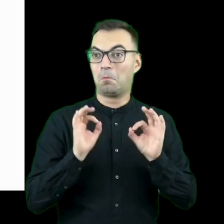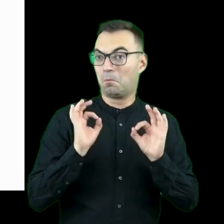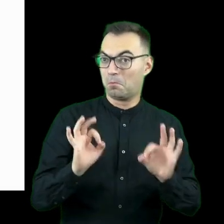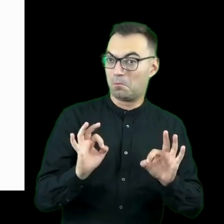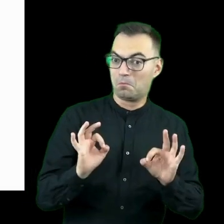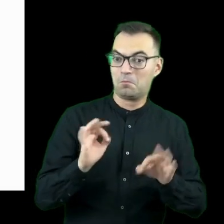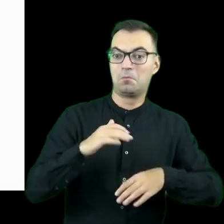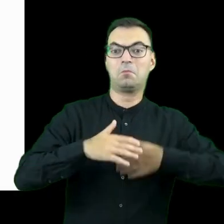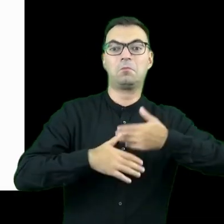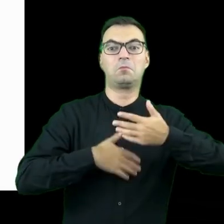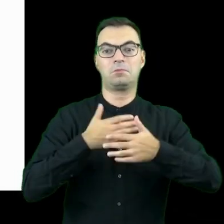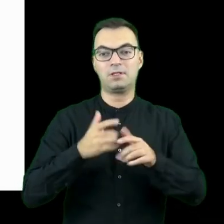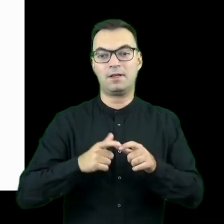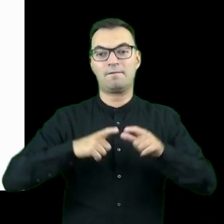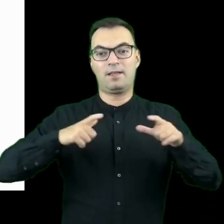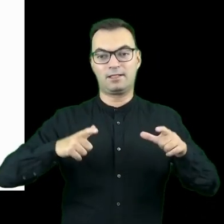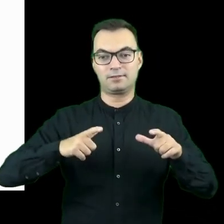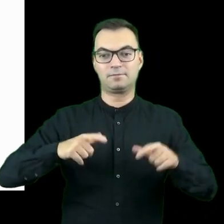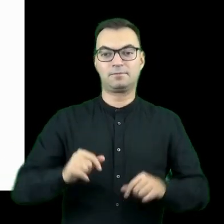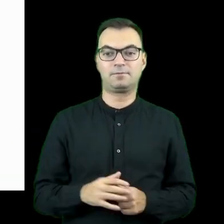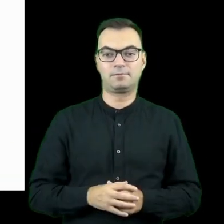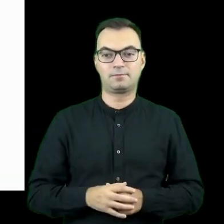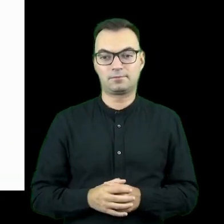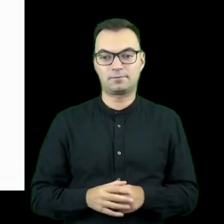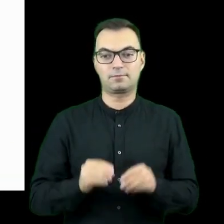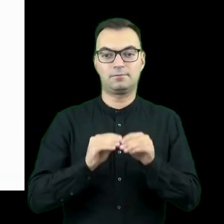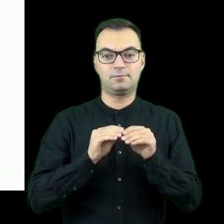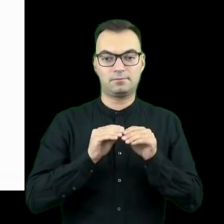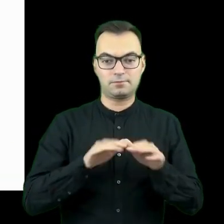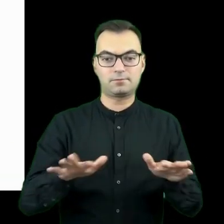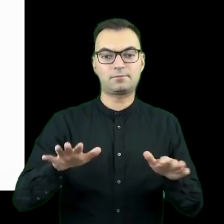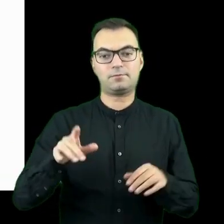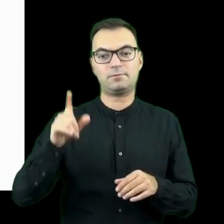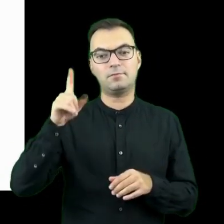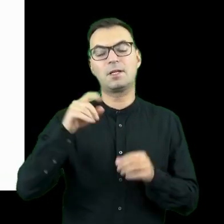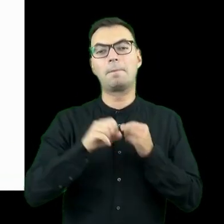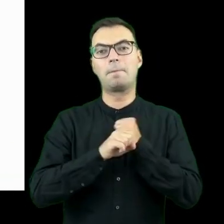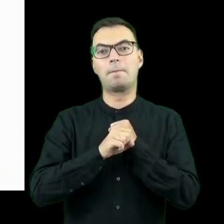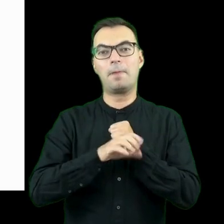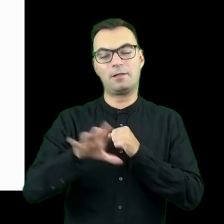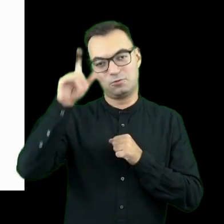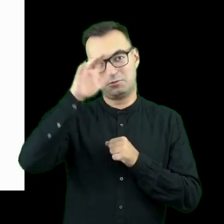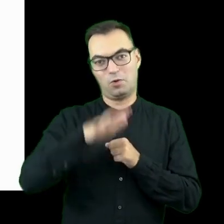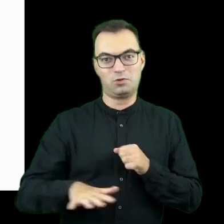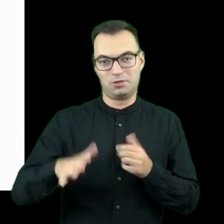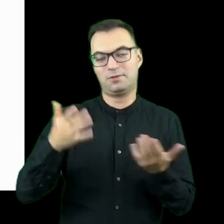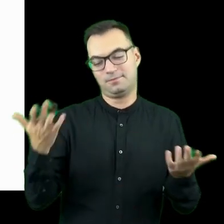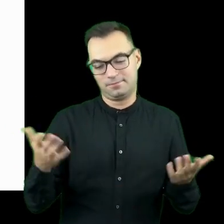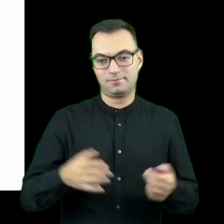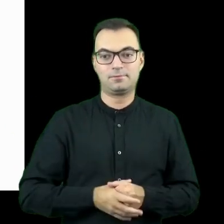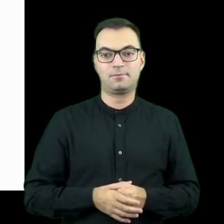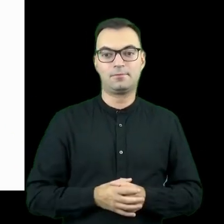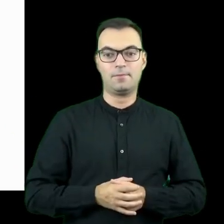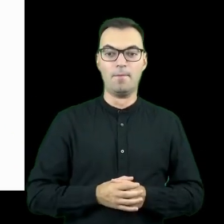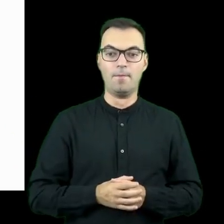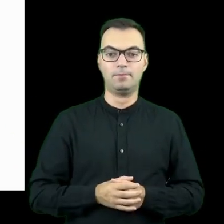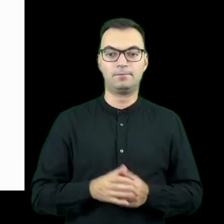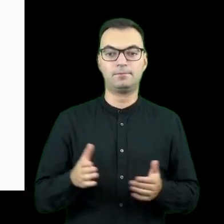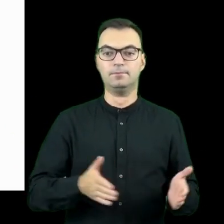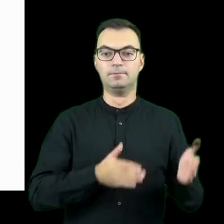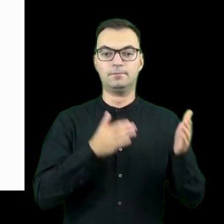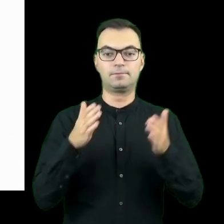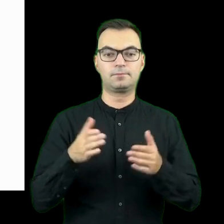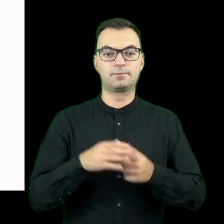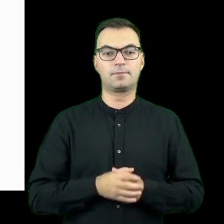doszło do większego skalowania, czyli powszechnego medium społecznościowego, które znacie dzisiaj. Kolejny przykład